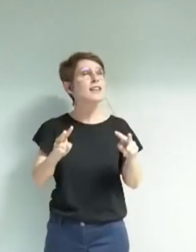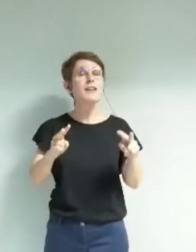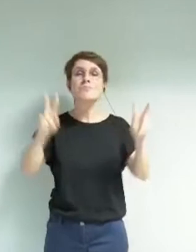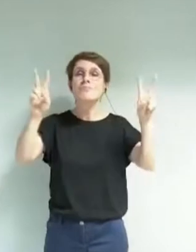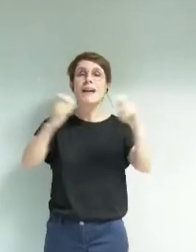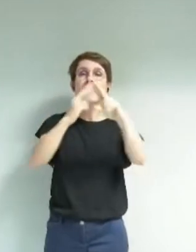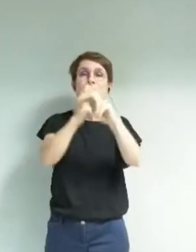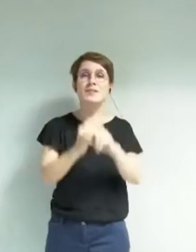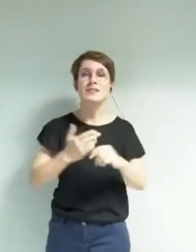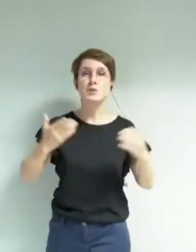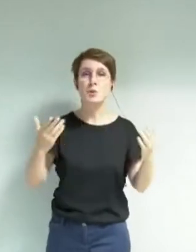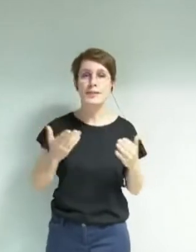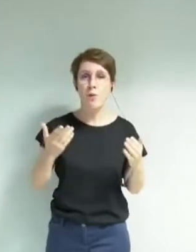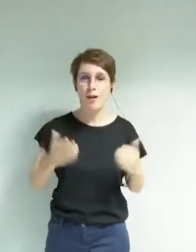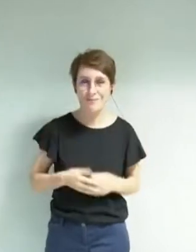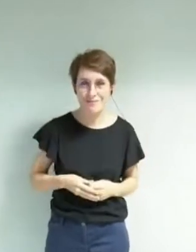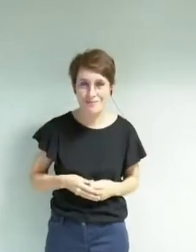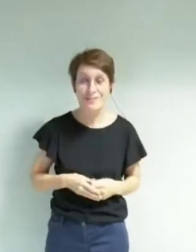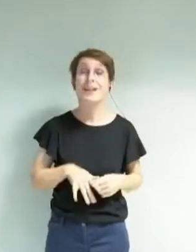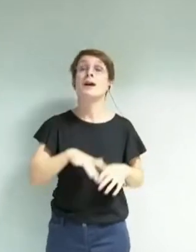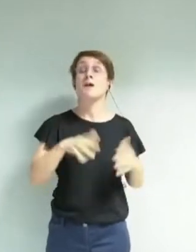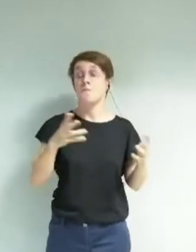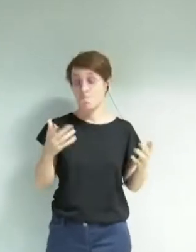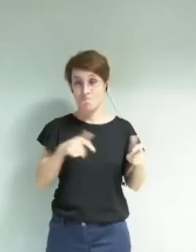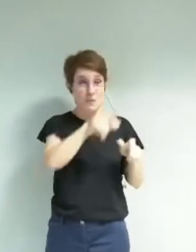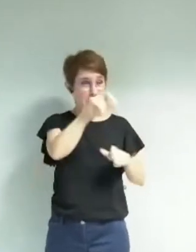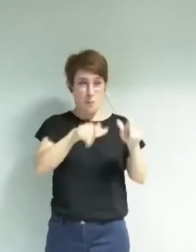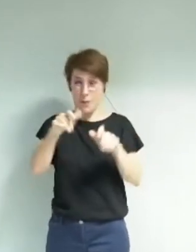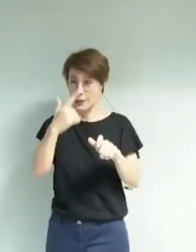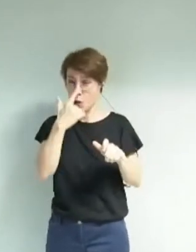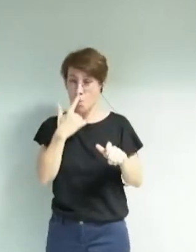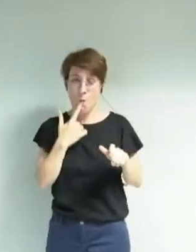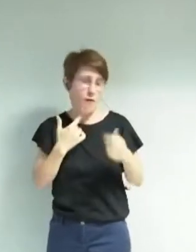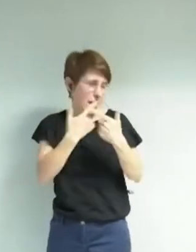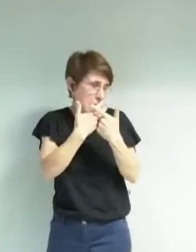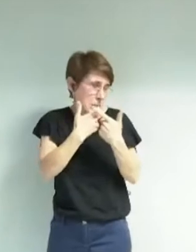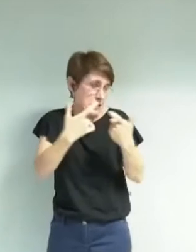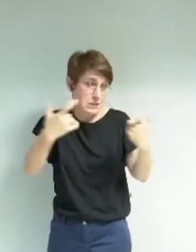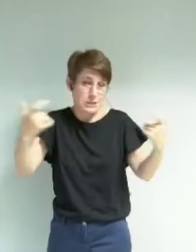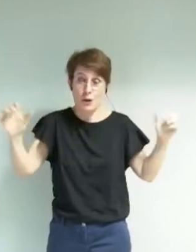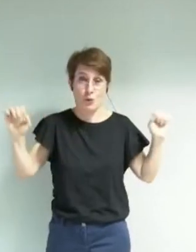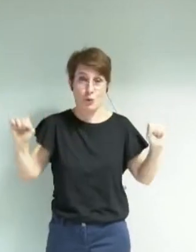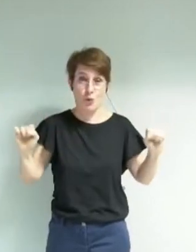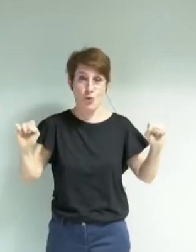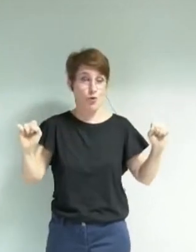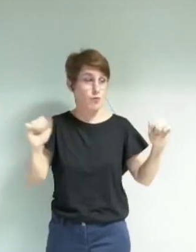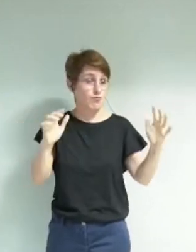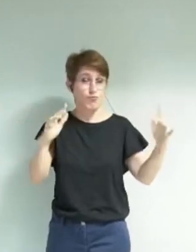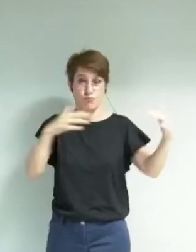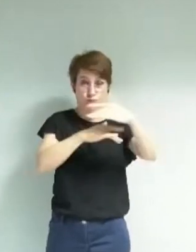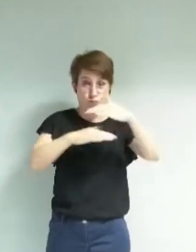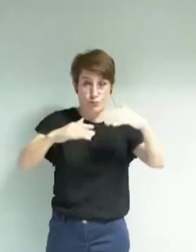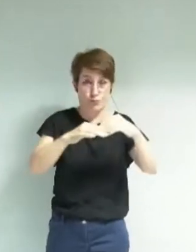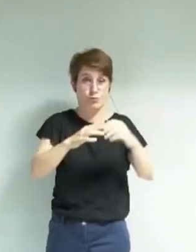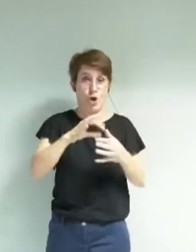regroupement de personnes, un regroupement hétéroclite. C'est-à-dire qu'il y a toutes les obédiences,